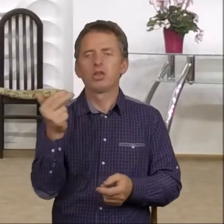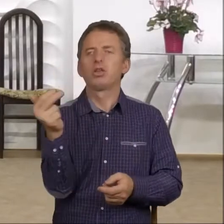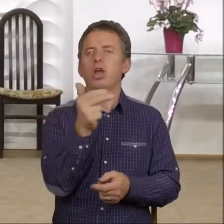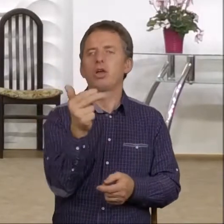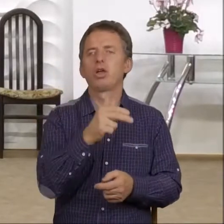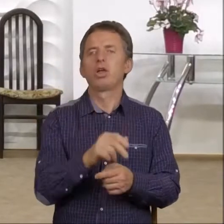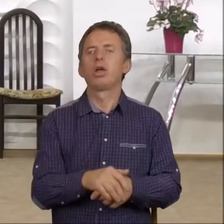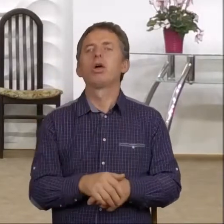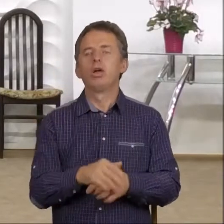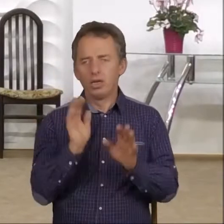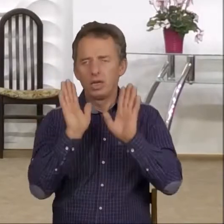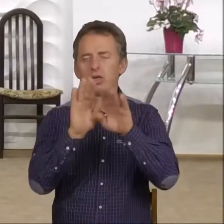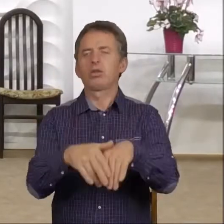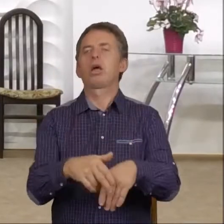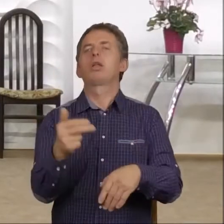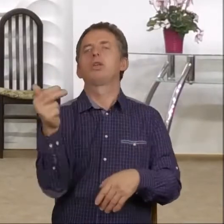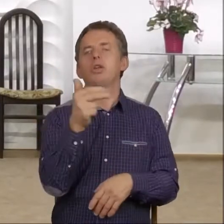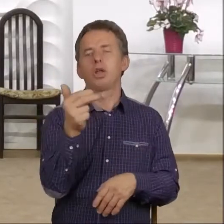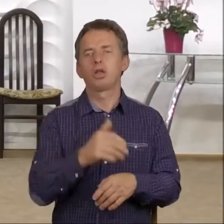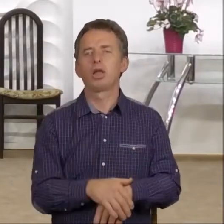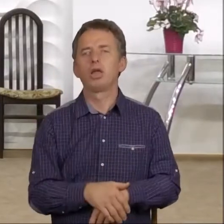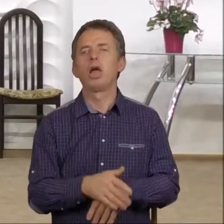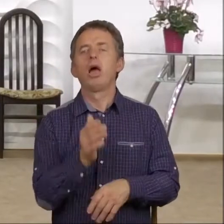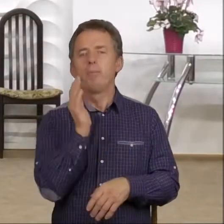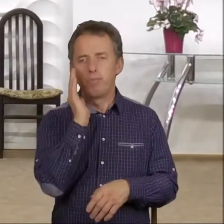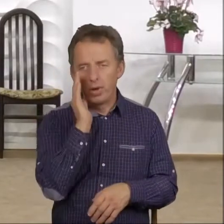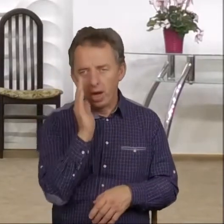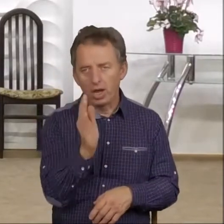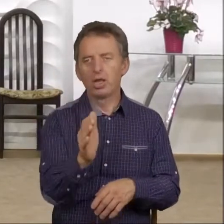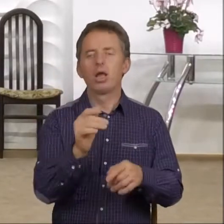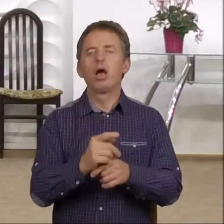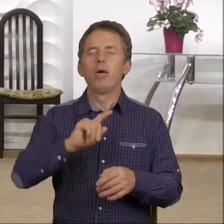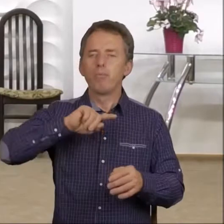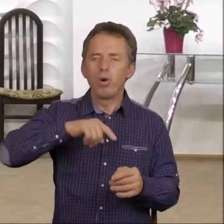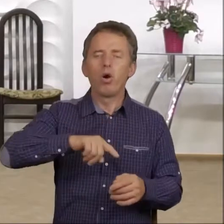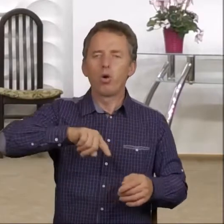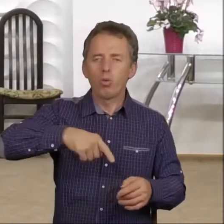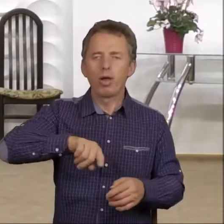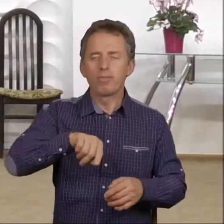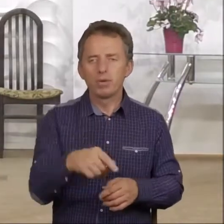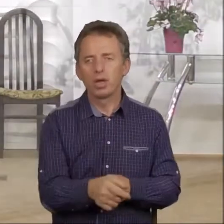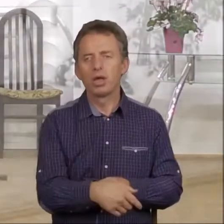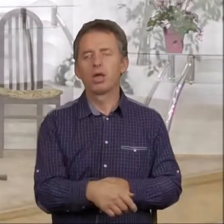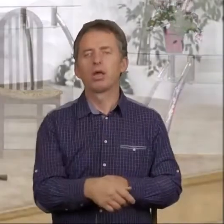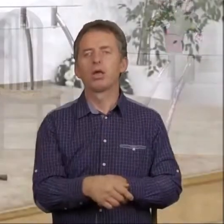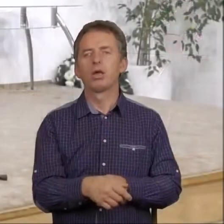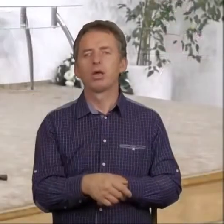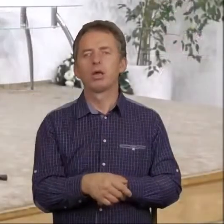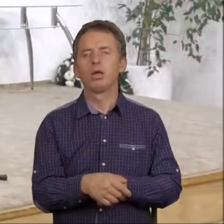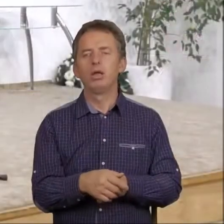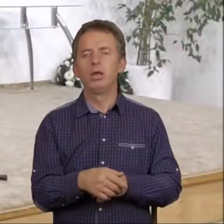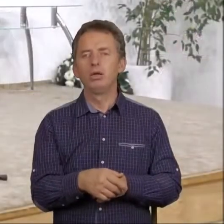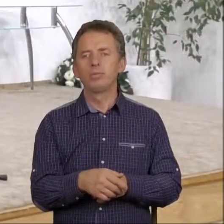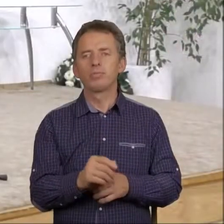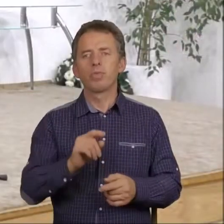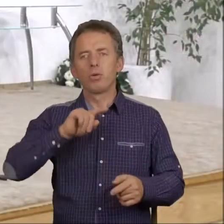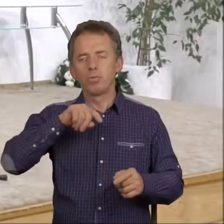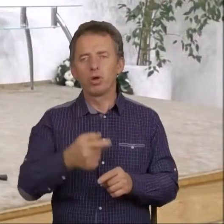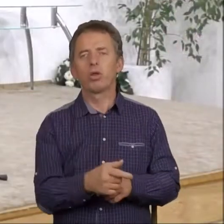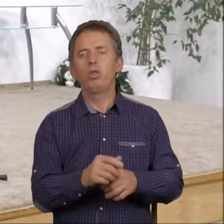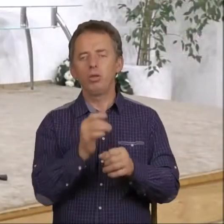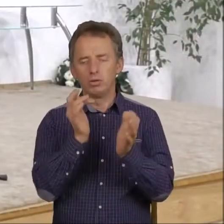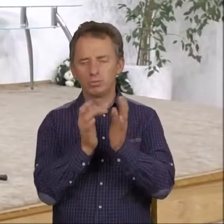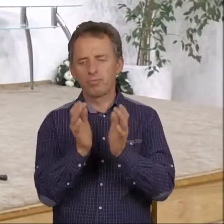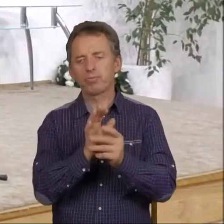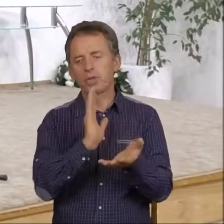niech już zostanie niedziela i będzie się pogłębiał rozdziew